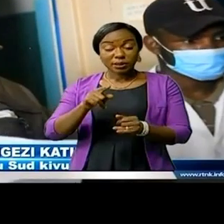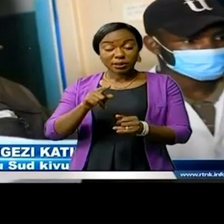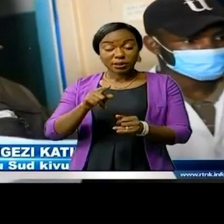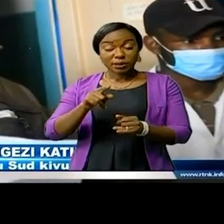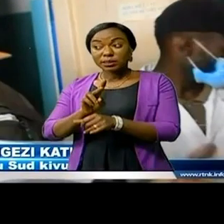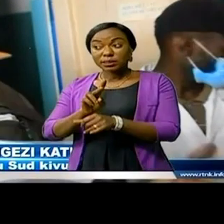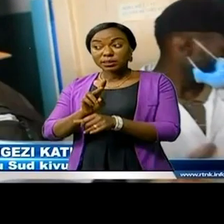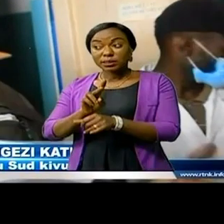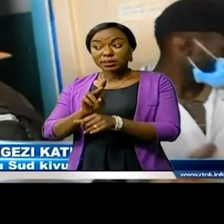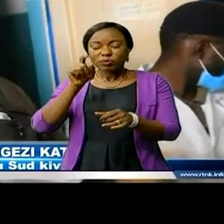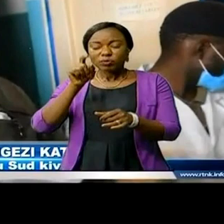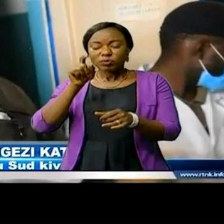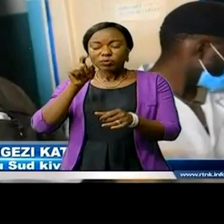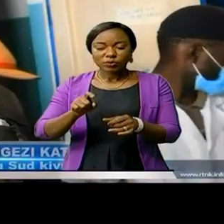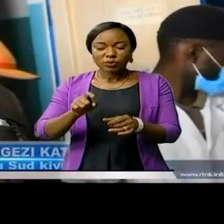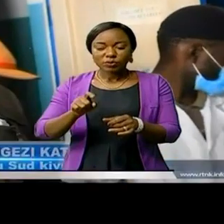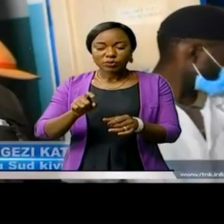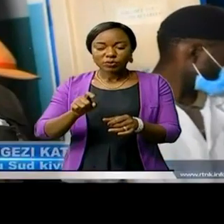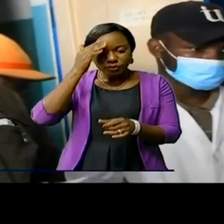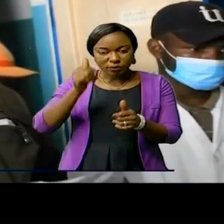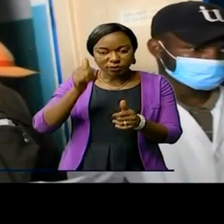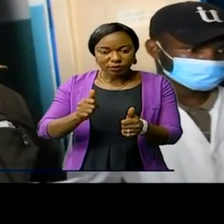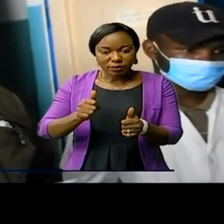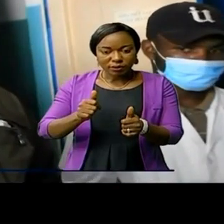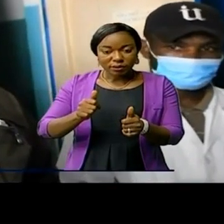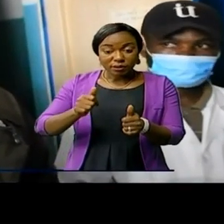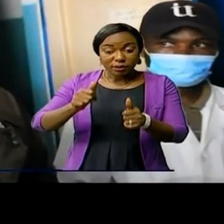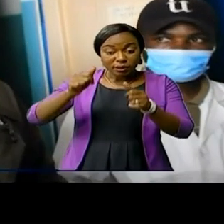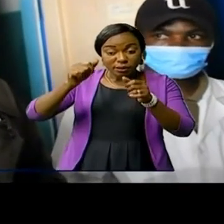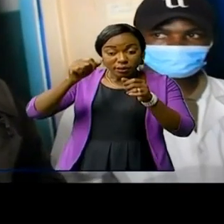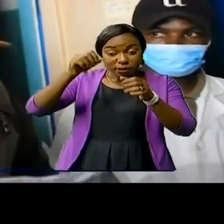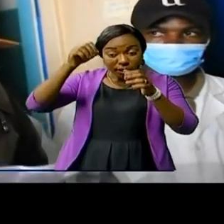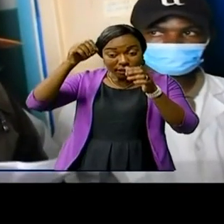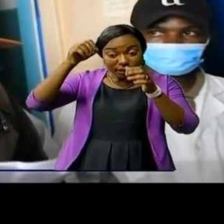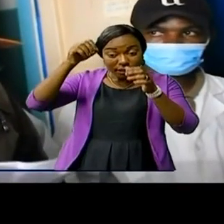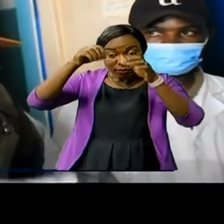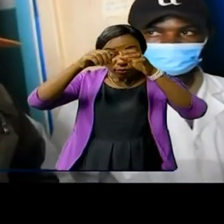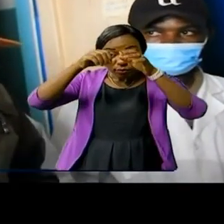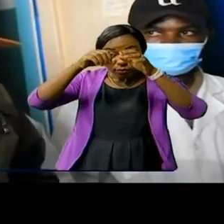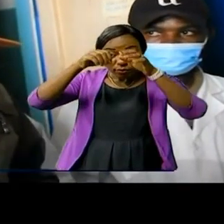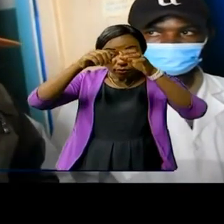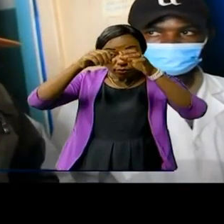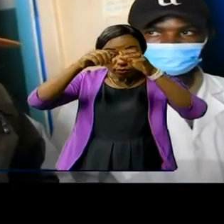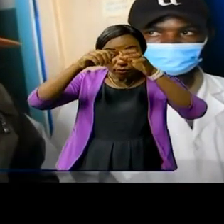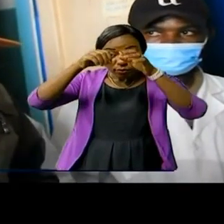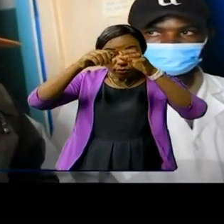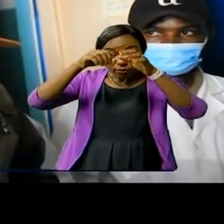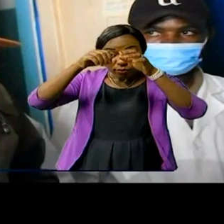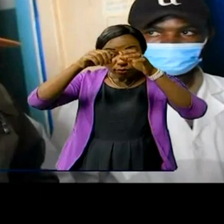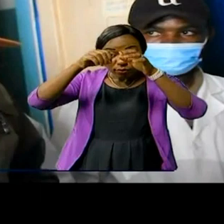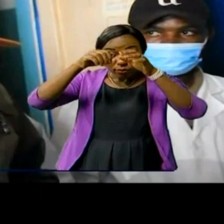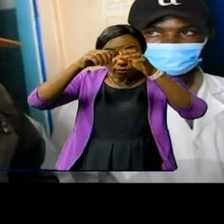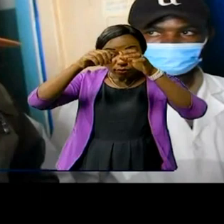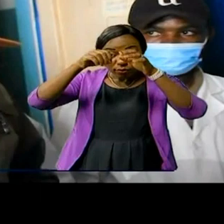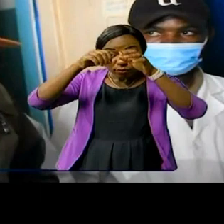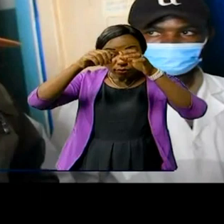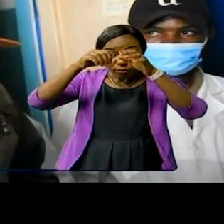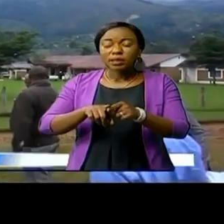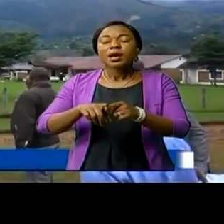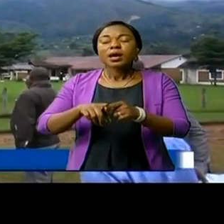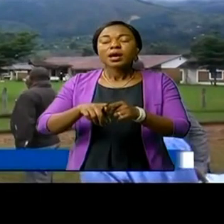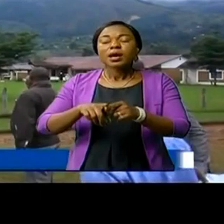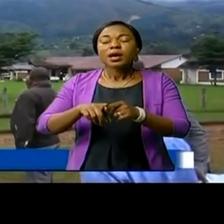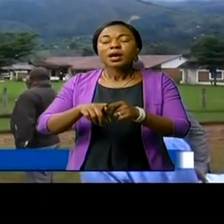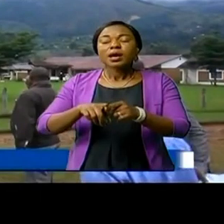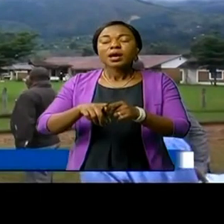'est chargable. Vous connaissez la valeur d'une lampe sialitique et cet appareil d'anesthésie. Notez que la